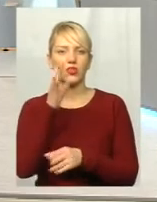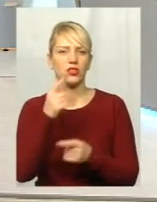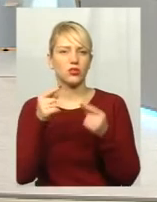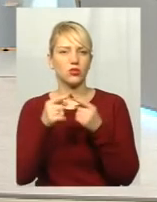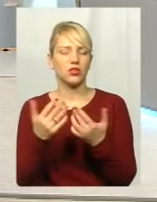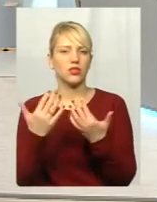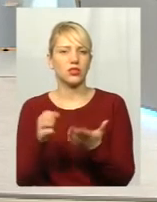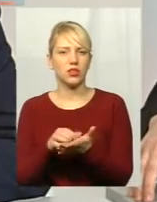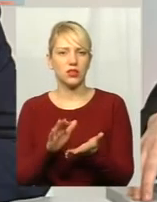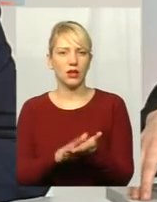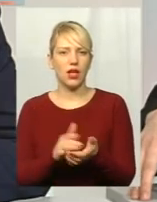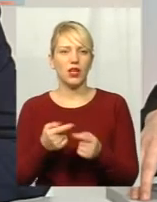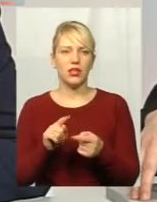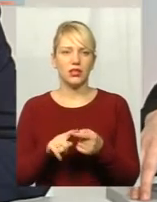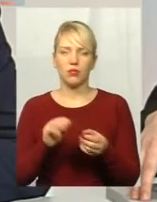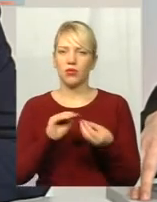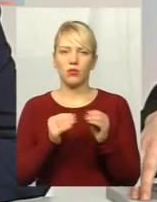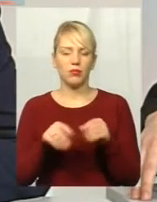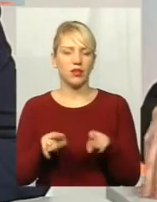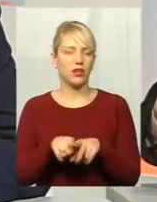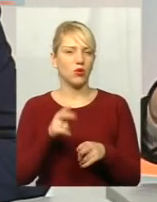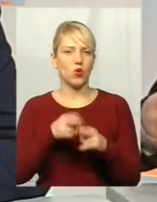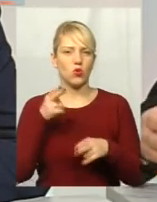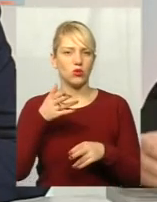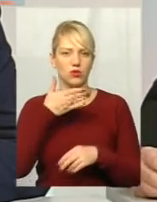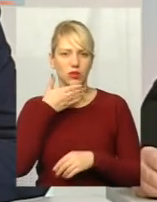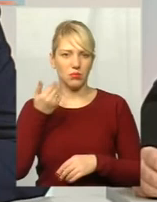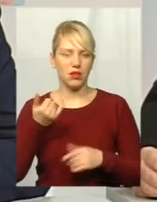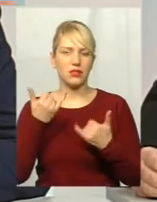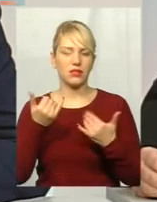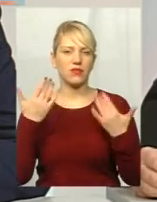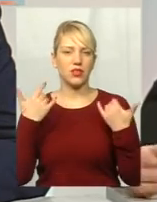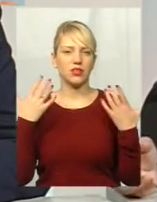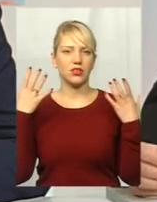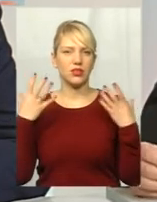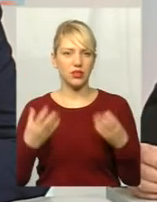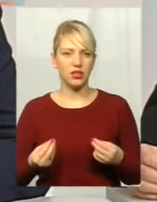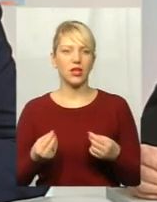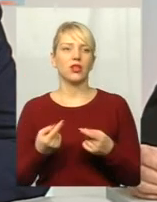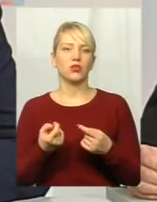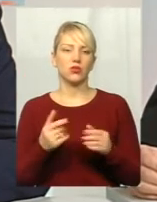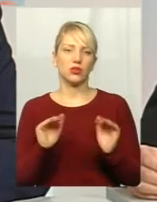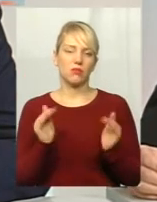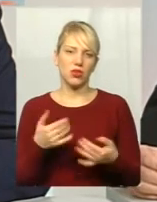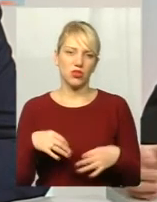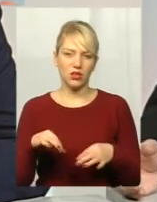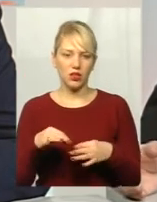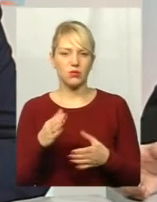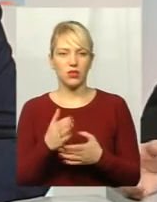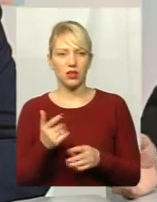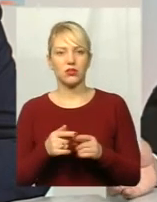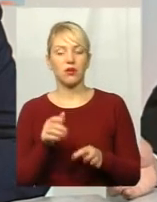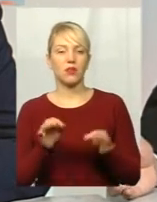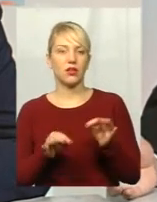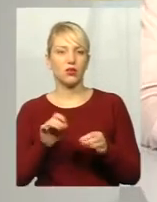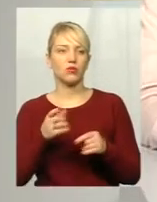Тобто зараз вже так гостя ця проблема не стоїть. Зараз в вихідні дні, звичайно, що трохи менше транспорту є, це природі, тому